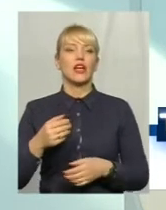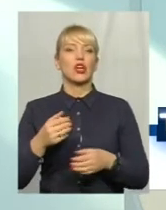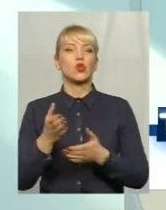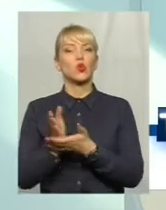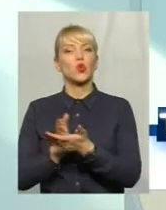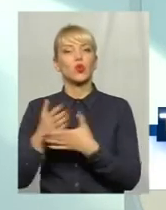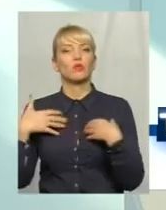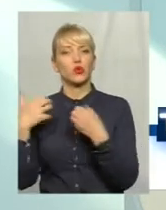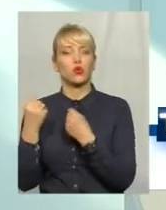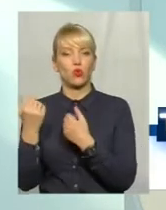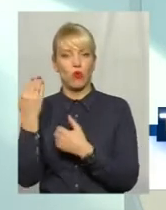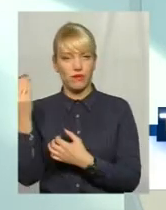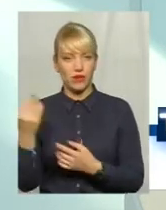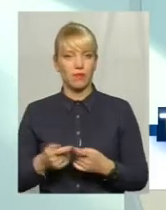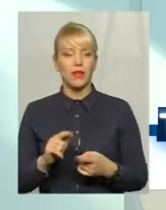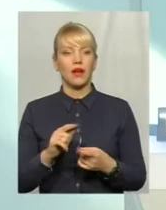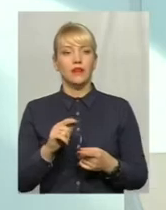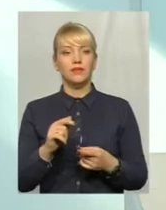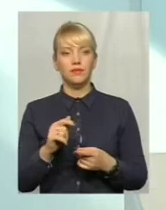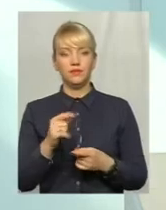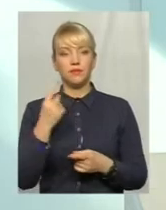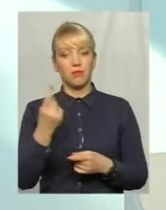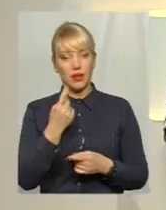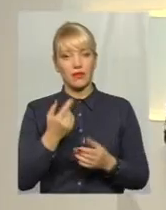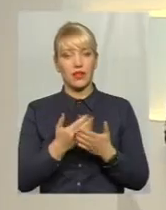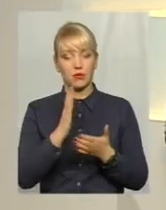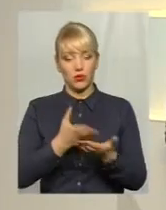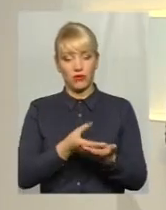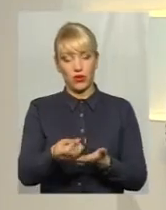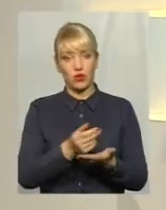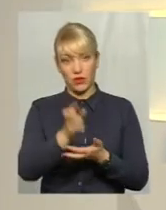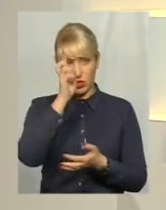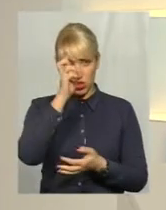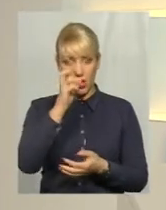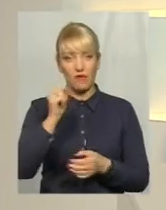у нас первинна ланка лишається на фінансуванні у держави, а вторинна – ще на місцевому.